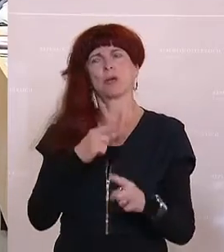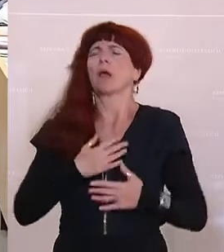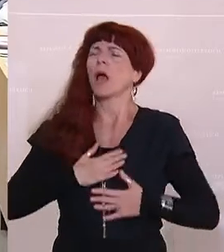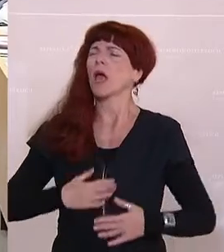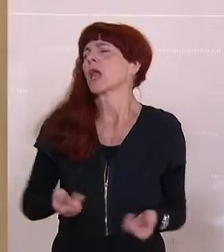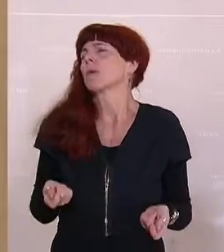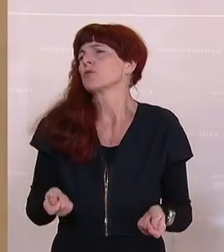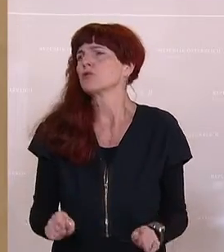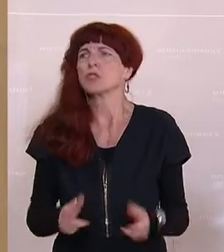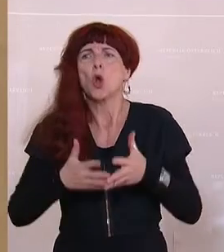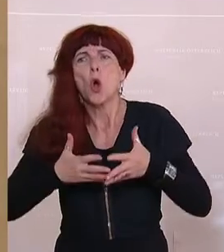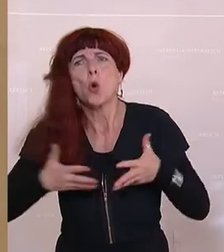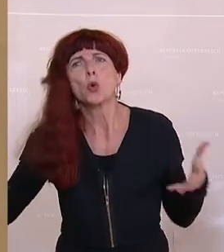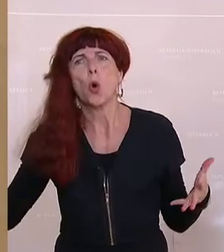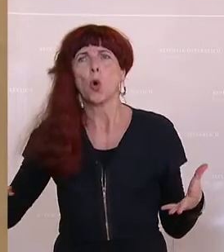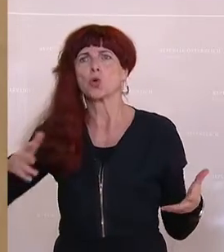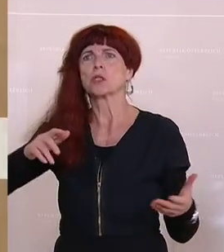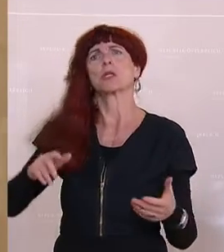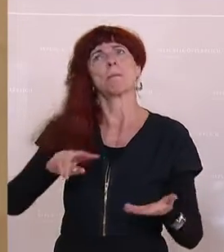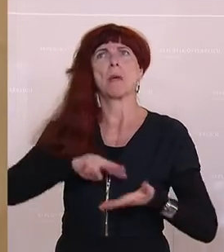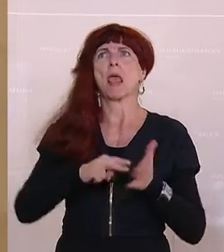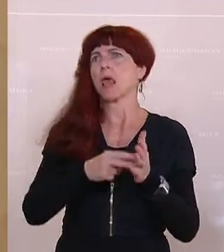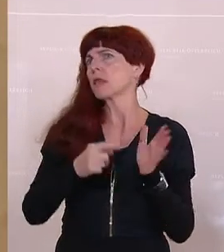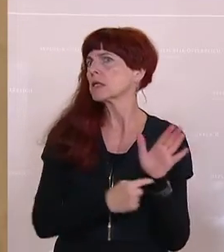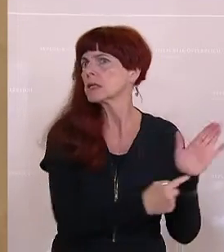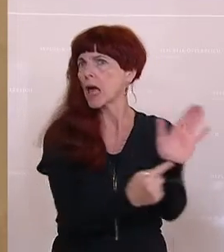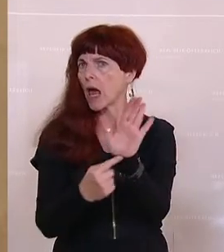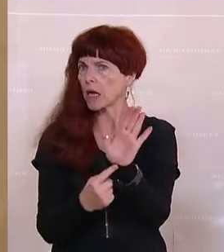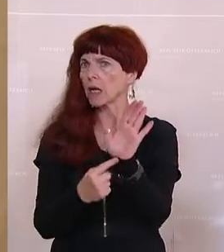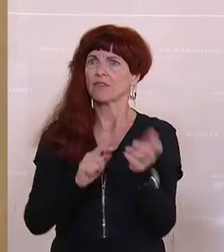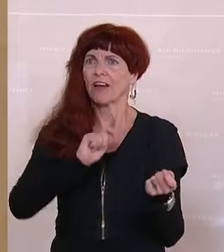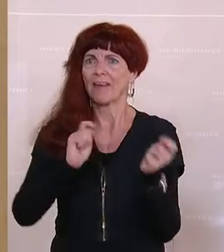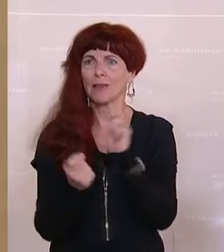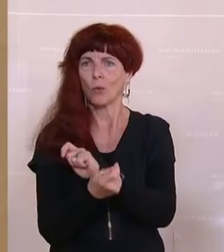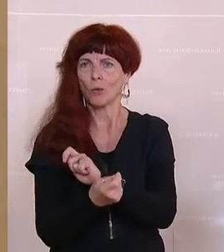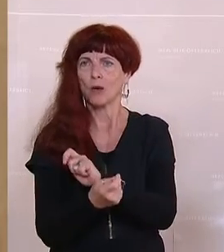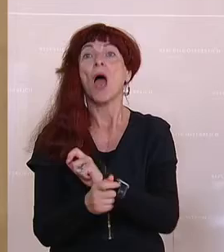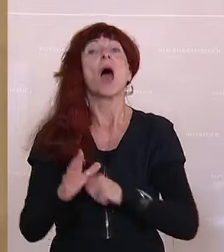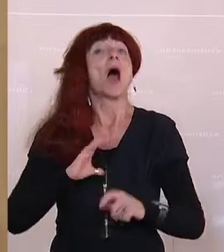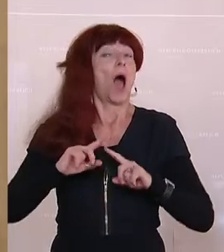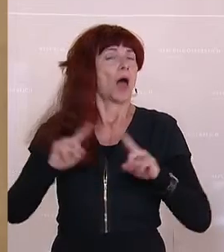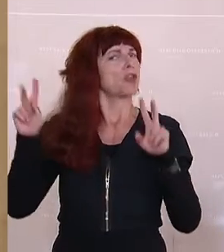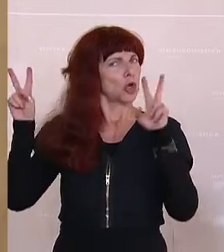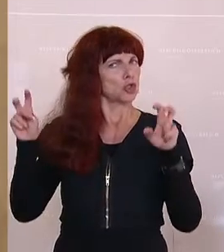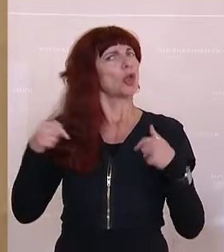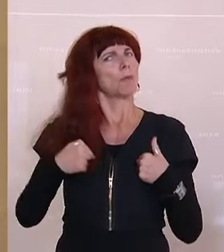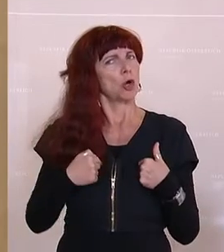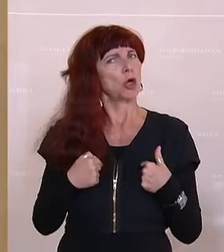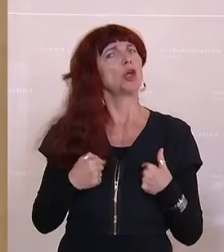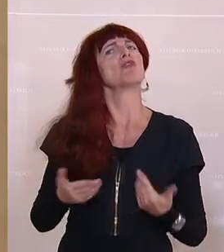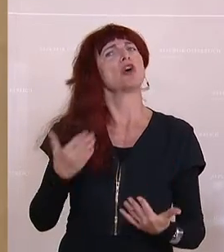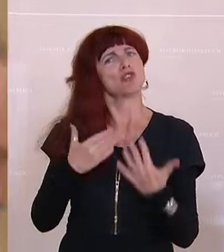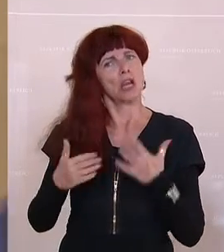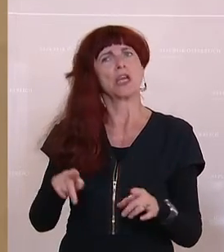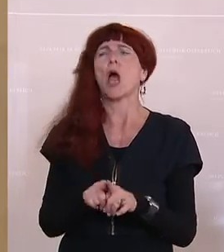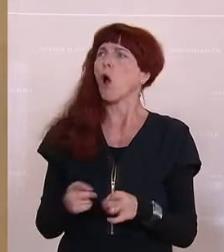gerne große weltbewegende Vorhaben vor. Bei einem etwas anderen Thema würde ich auch mich jetzt wahrscheinlich hier herstellen